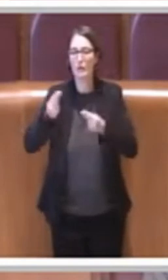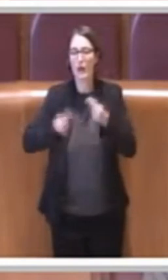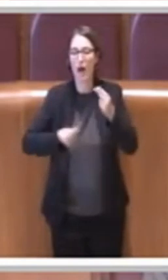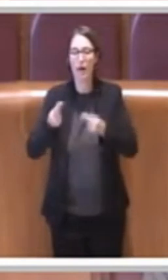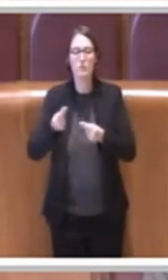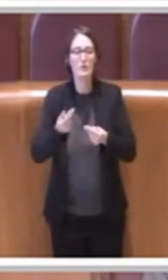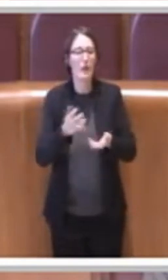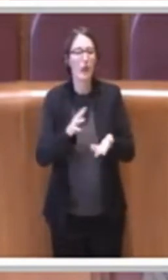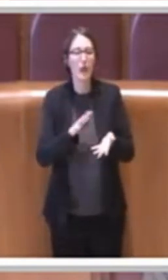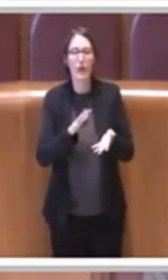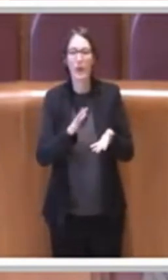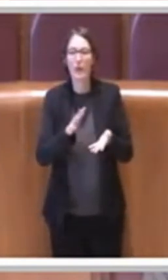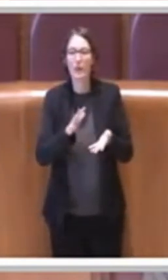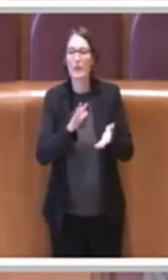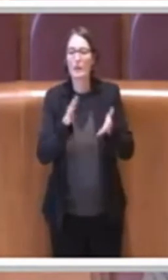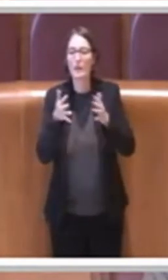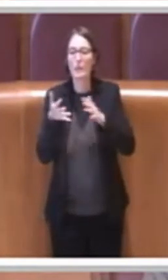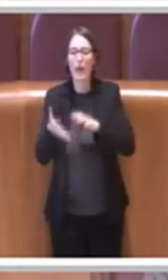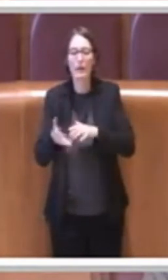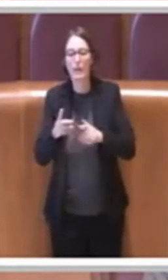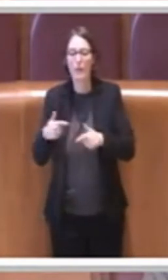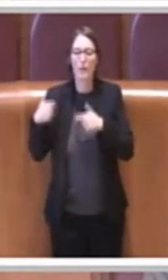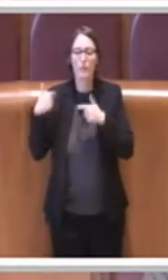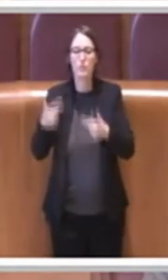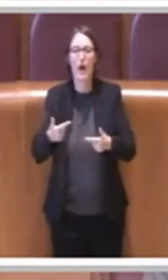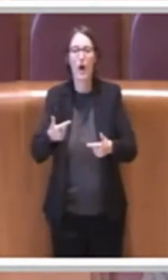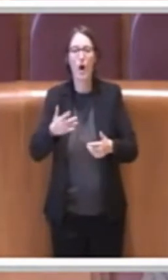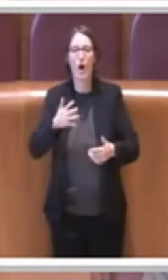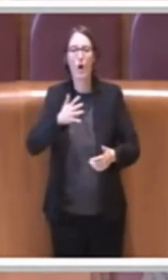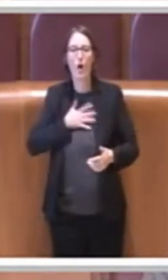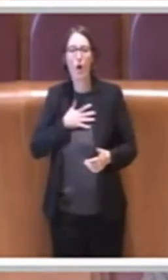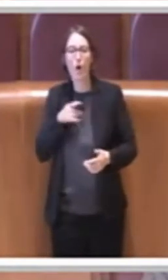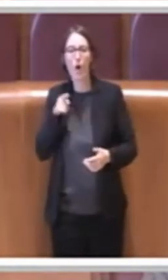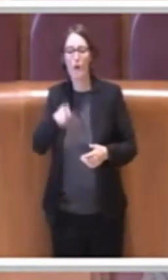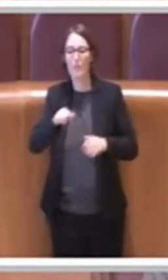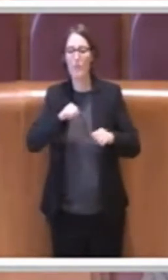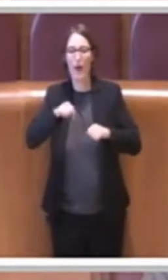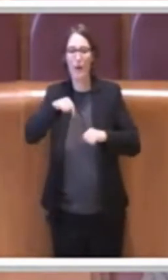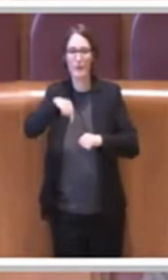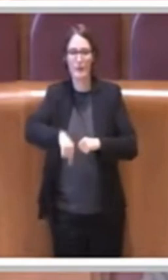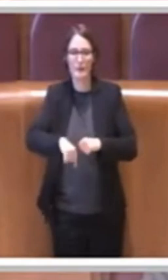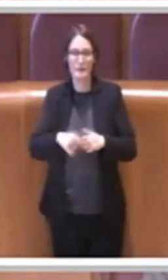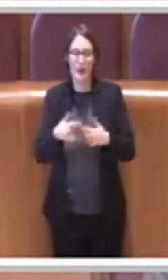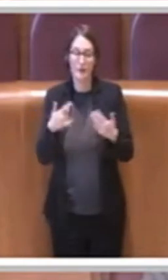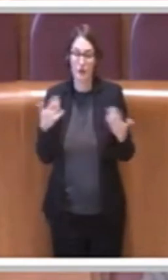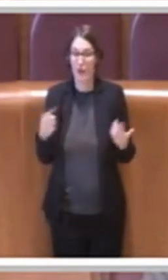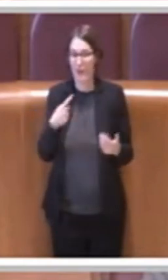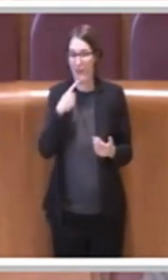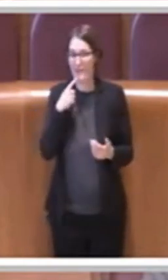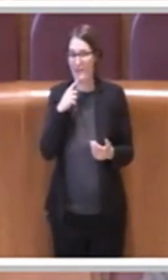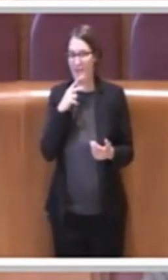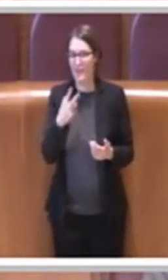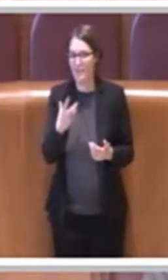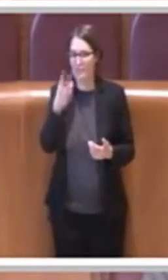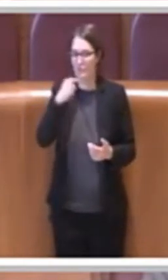in attribuzione di colpa a questa amministrazione che chi le ha fatte forse un minimo di vergogna dovrebbe provarlo.